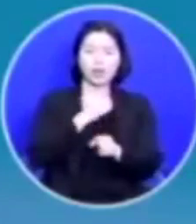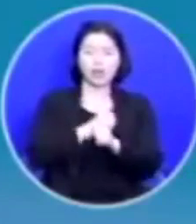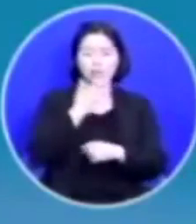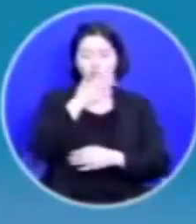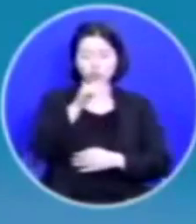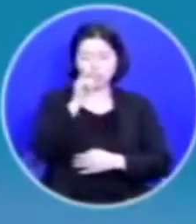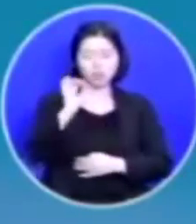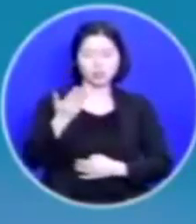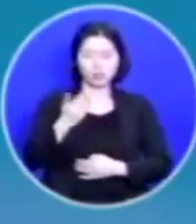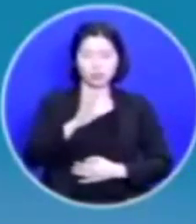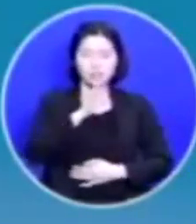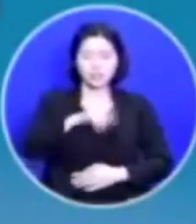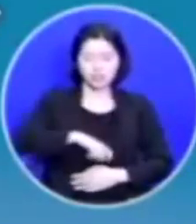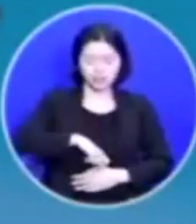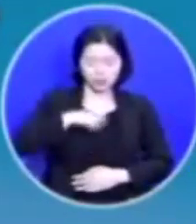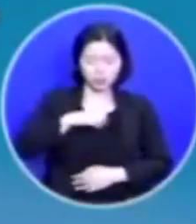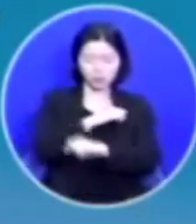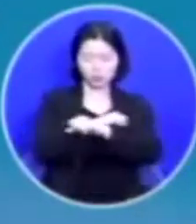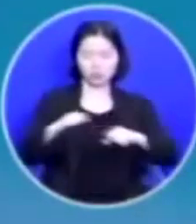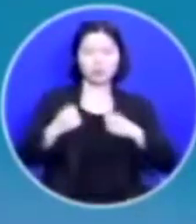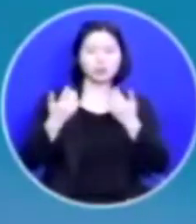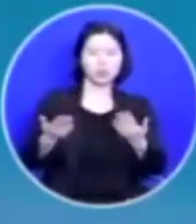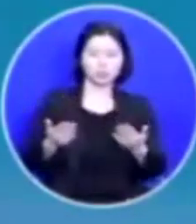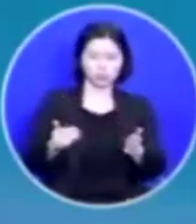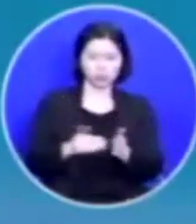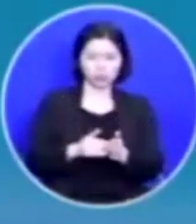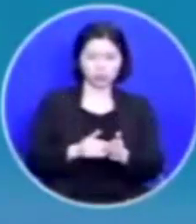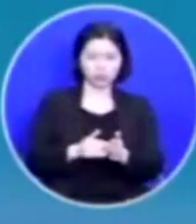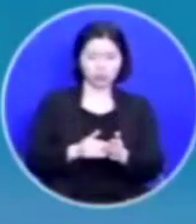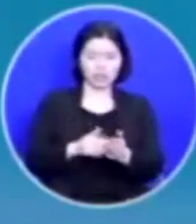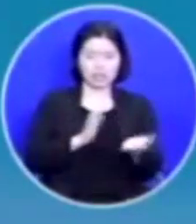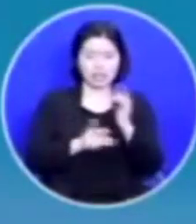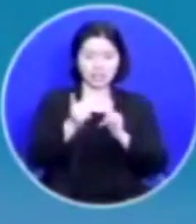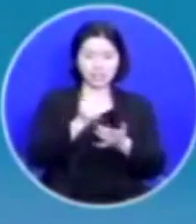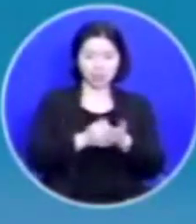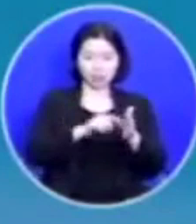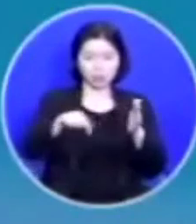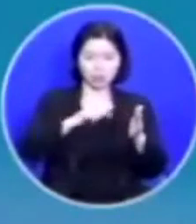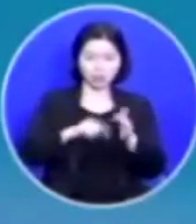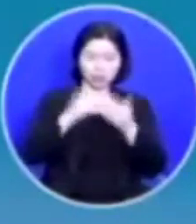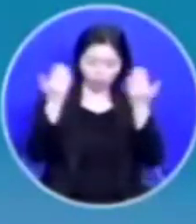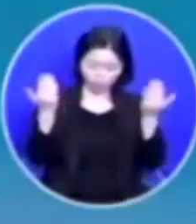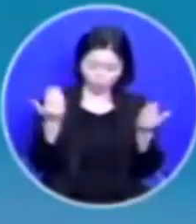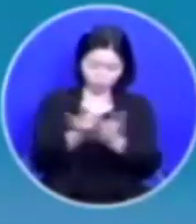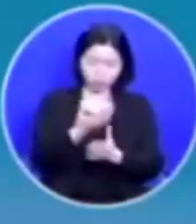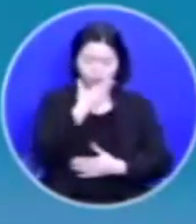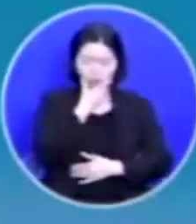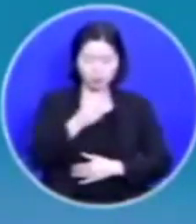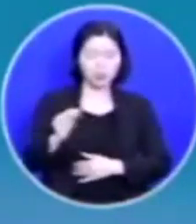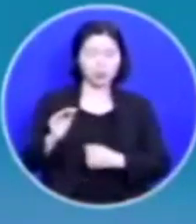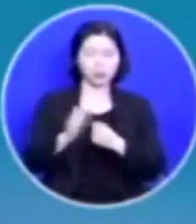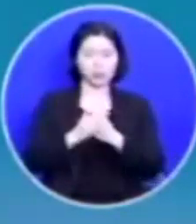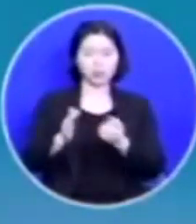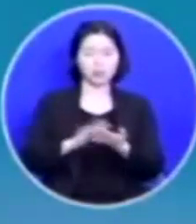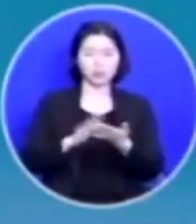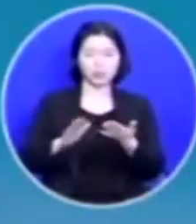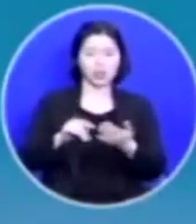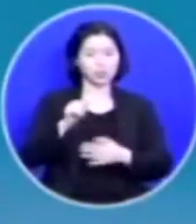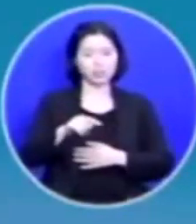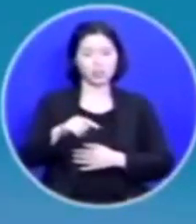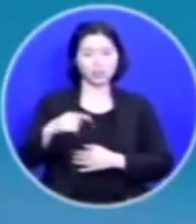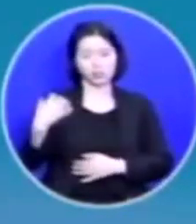진심으로 용서한다고 그래요 예수님 안에서 누리는 온전한 행복 때문입니다 그건 의무가 아니에요